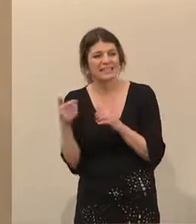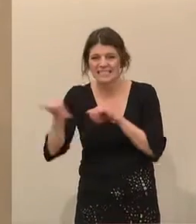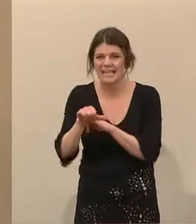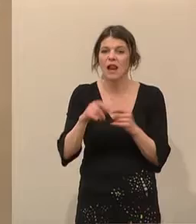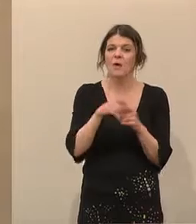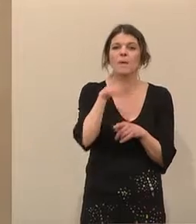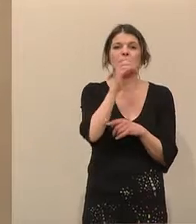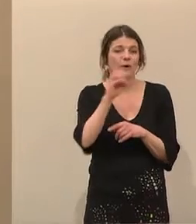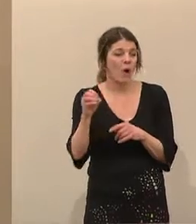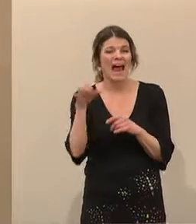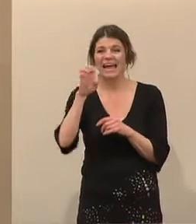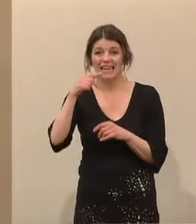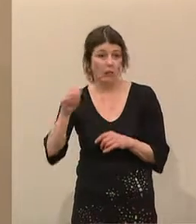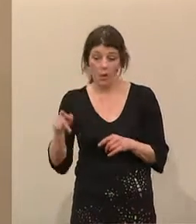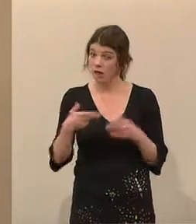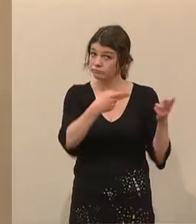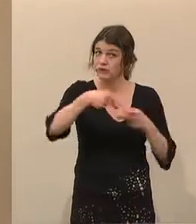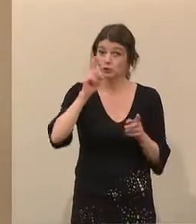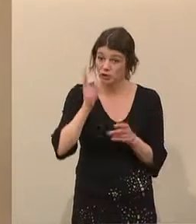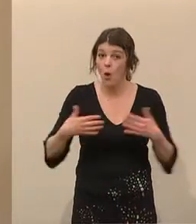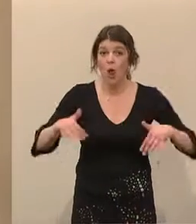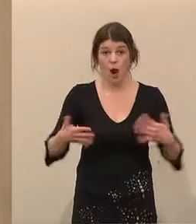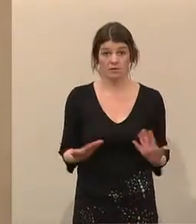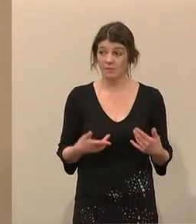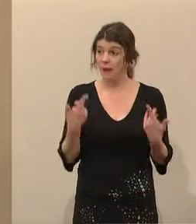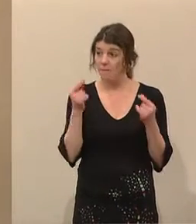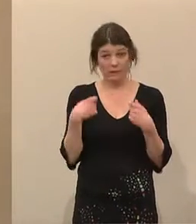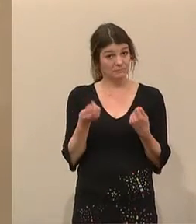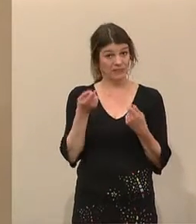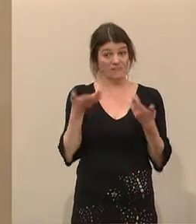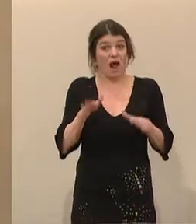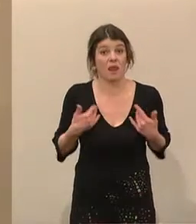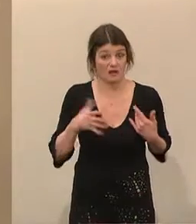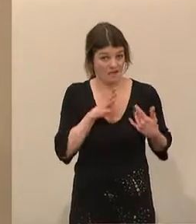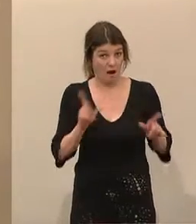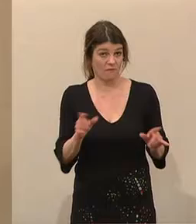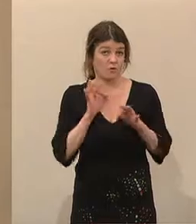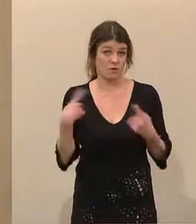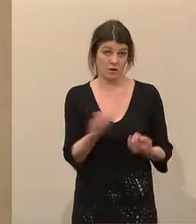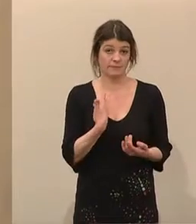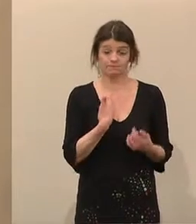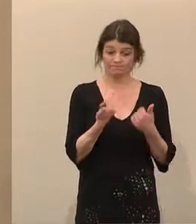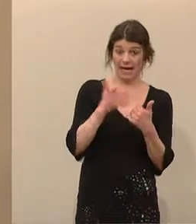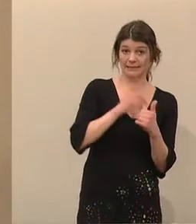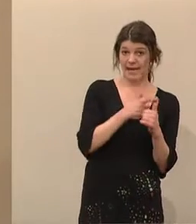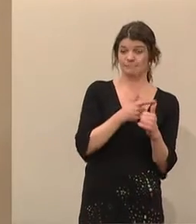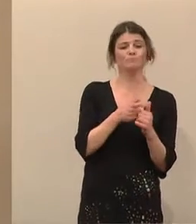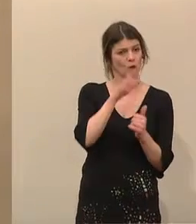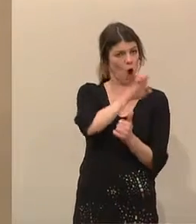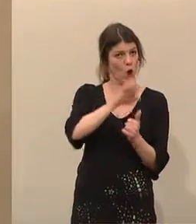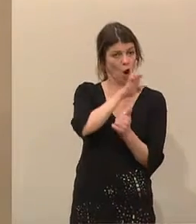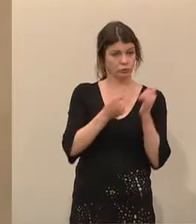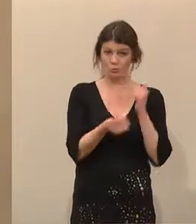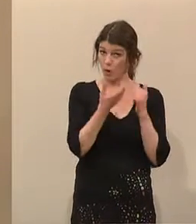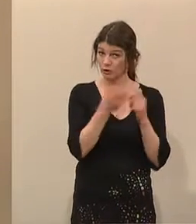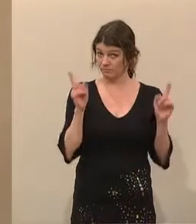zu lockern. Hier kommen wir in eine Doppelfalle letztendlich hinein, wo wir einerseits europäische Produktion und